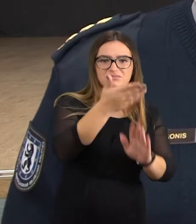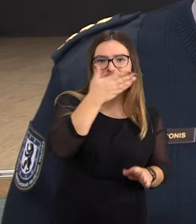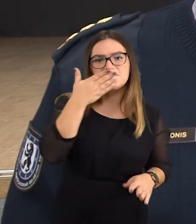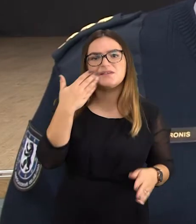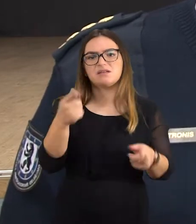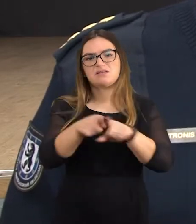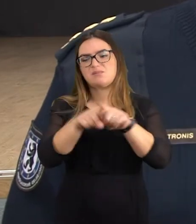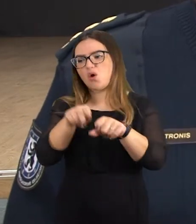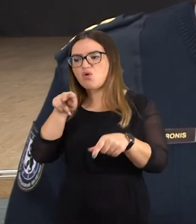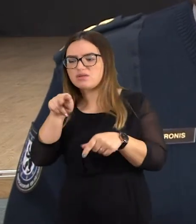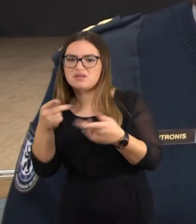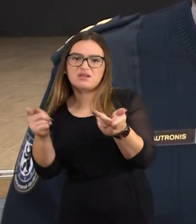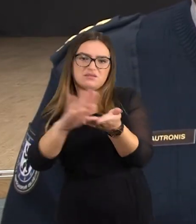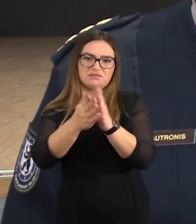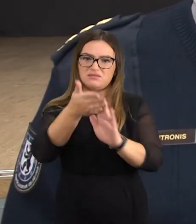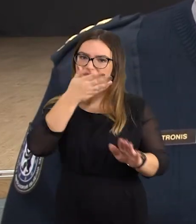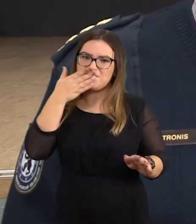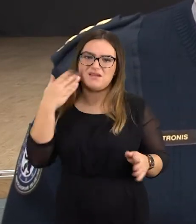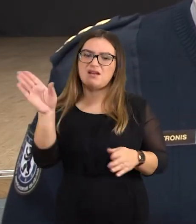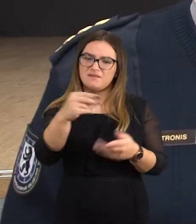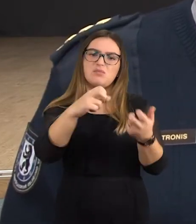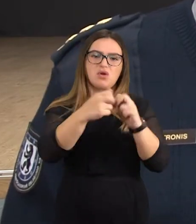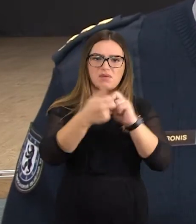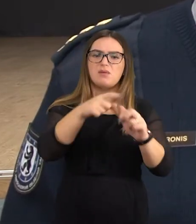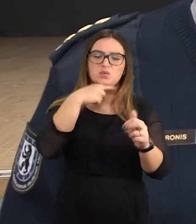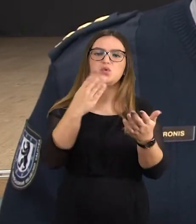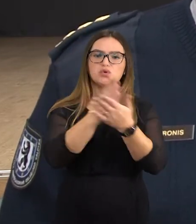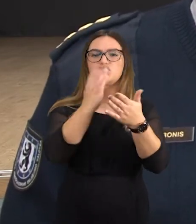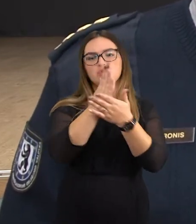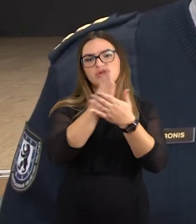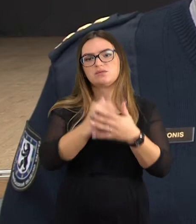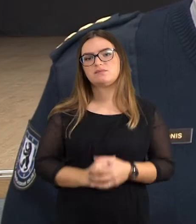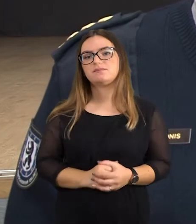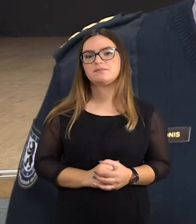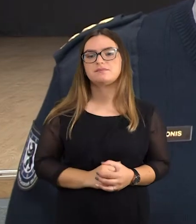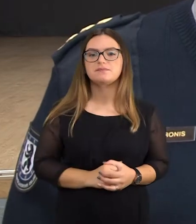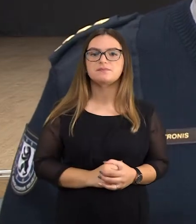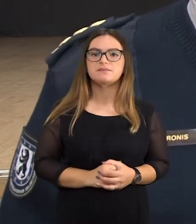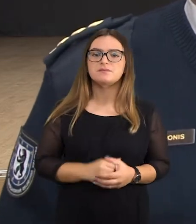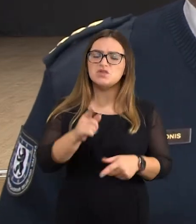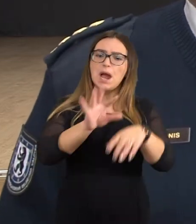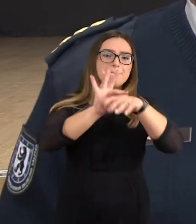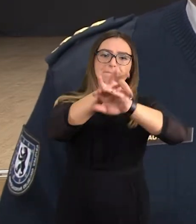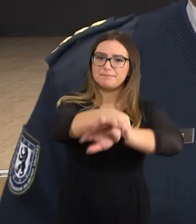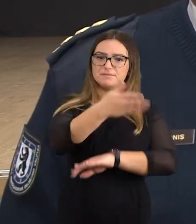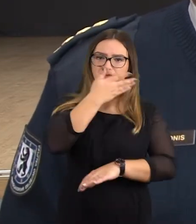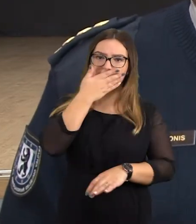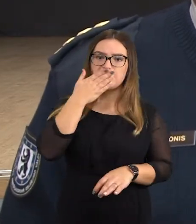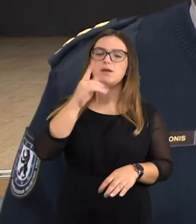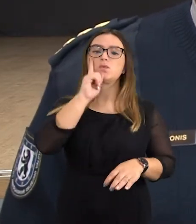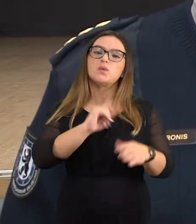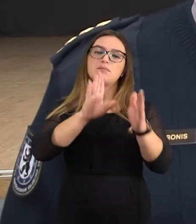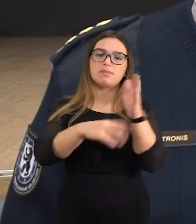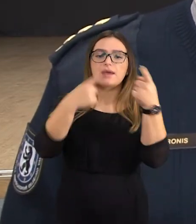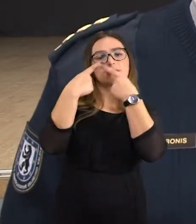prietaisai, ir rozetės, ir šviestuvai, benkai visokį tų priežašių. Tai jeigu įsileis, čia prievartos šios akcijos